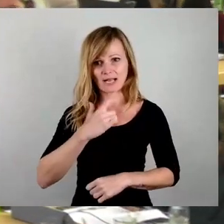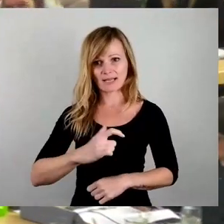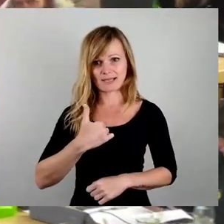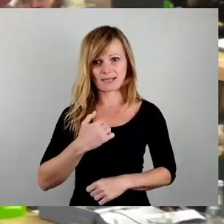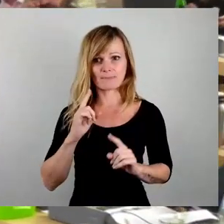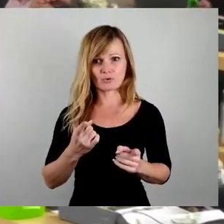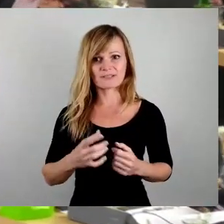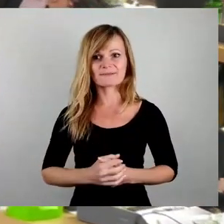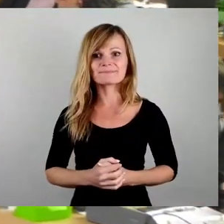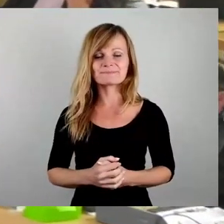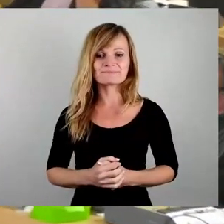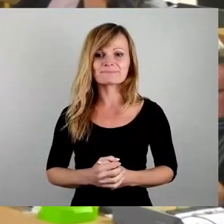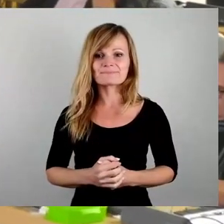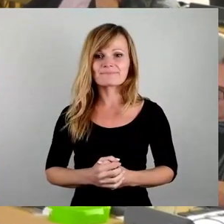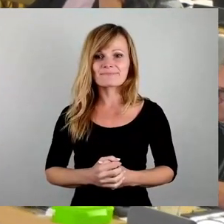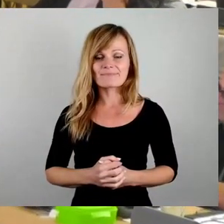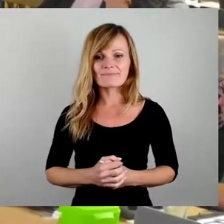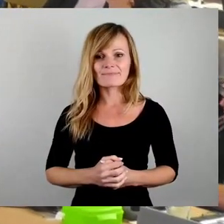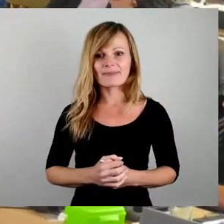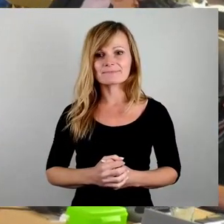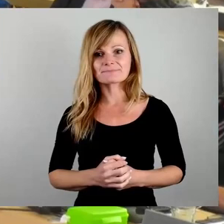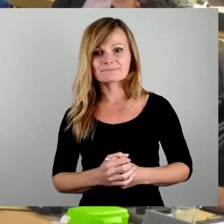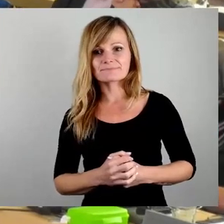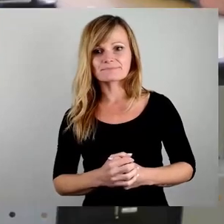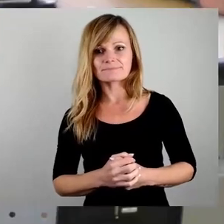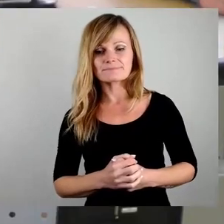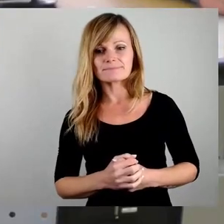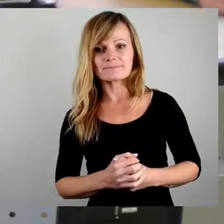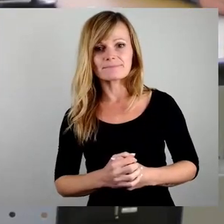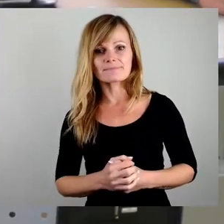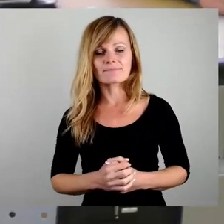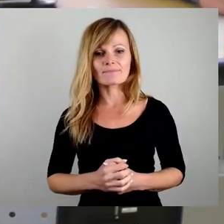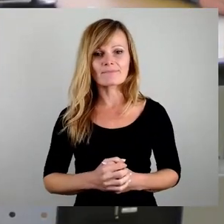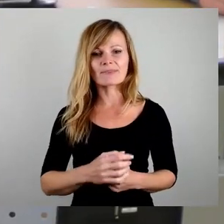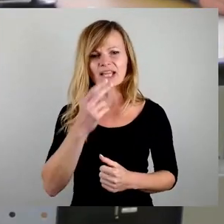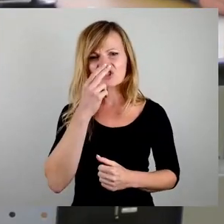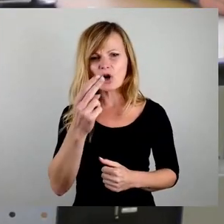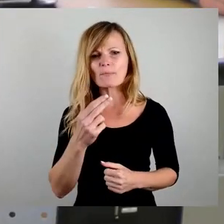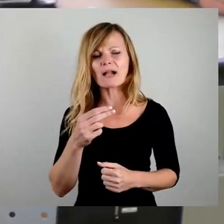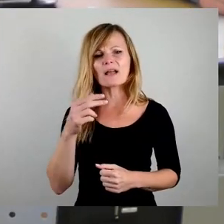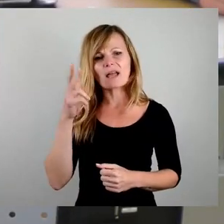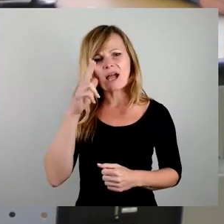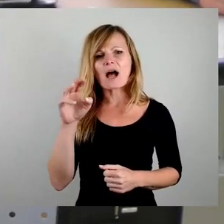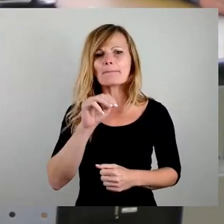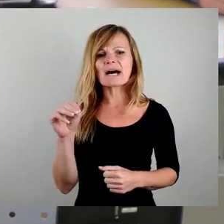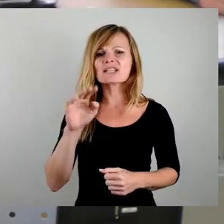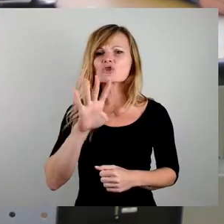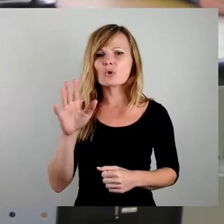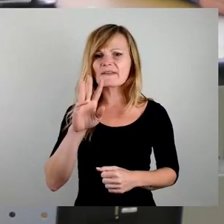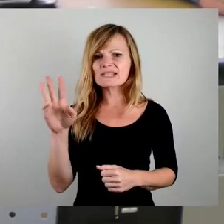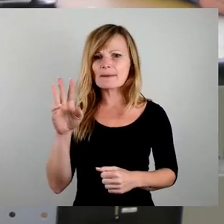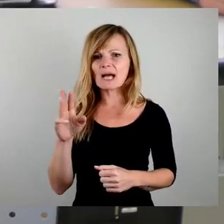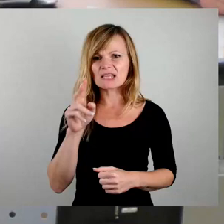Ja, ein bisschen ist es an manchen Stellen, ich gucke mal den Martin Schulte-Wissemann an den Kindergarten, also ich sage das ganz deutlich hier,